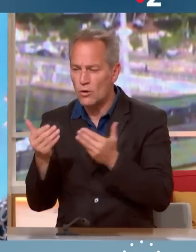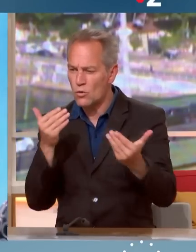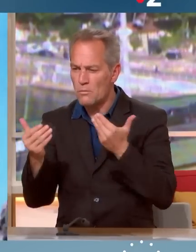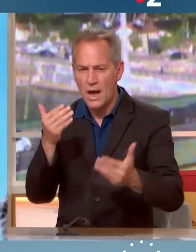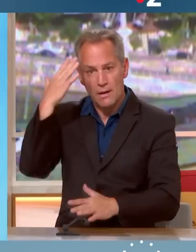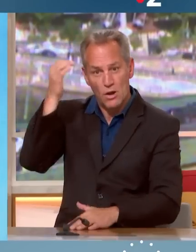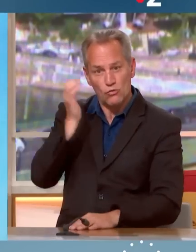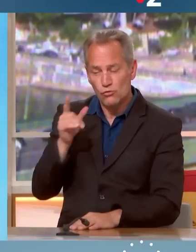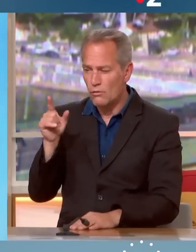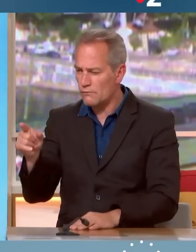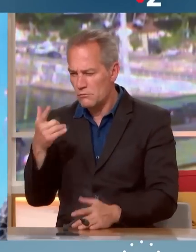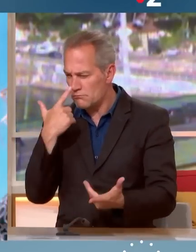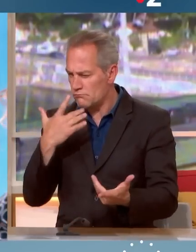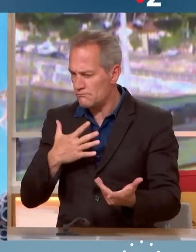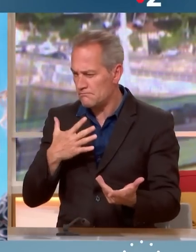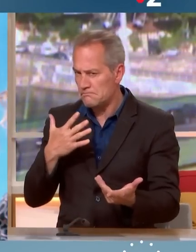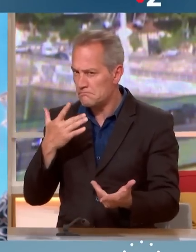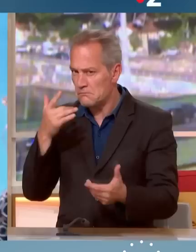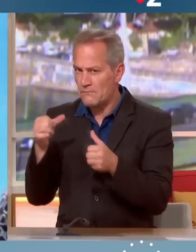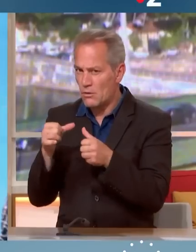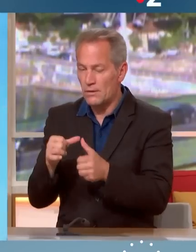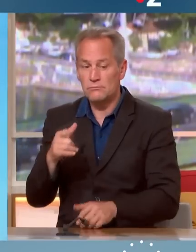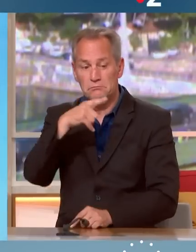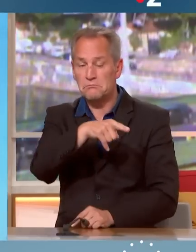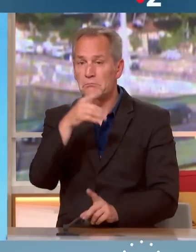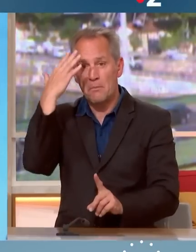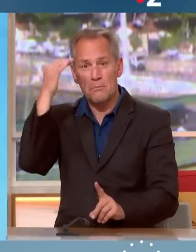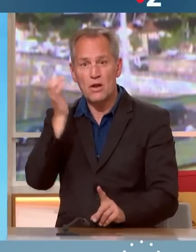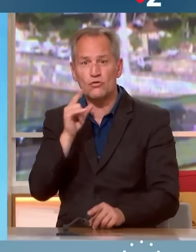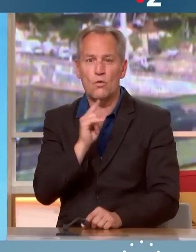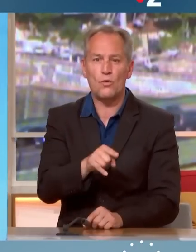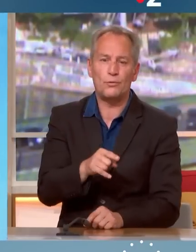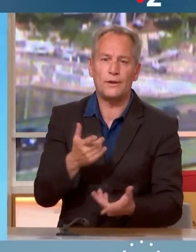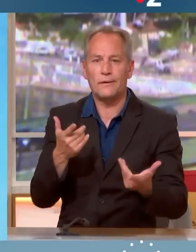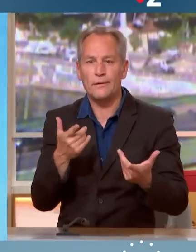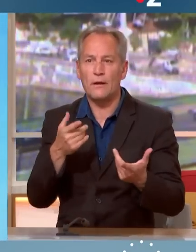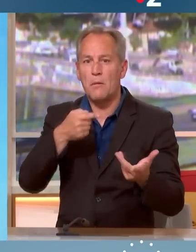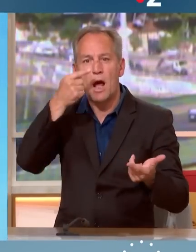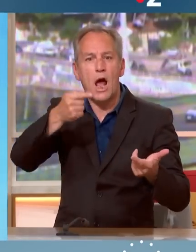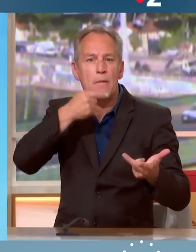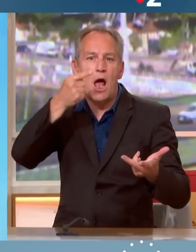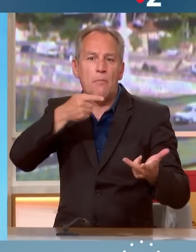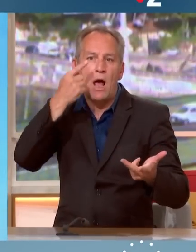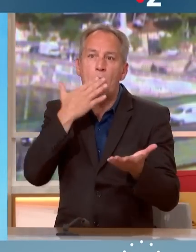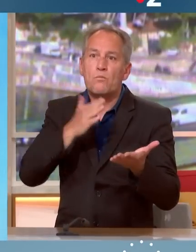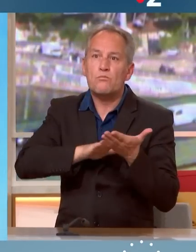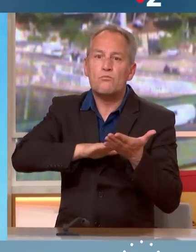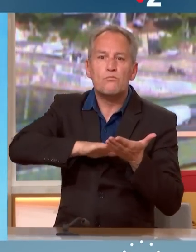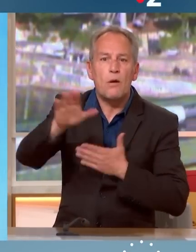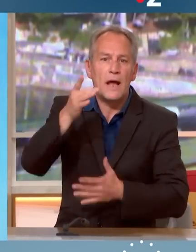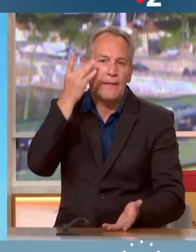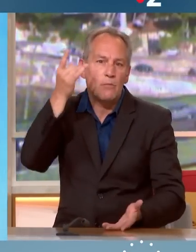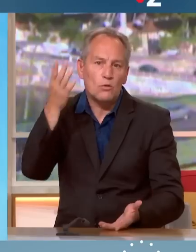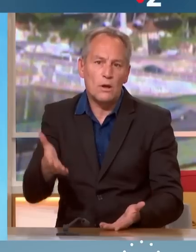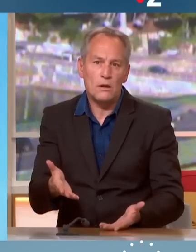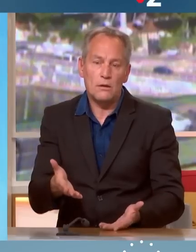Mélenchon, notamment ? Jean-Luc Mélenchon, en fond, c'est le miroir aux alouettes. C'est on promet tout et n'importe quoi aux gens